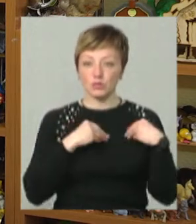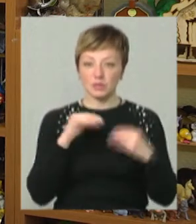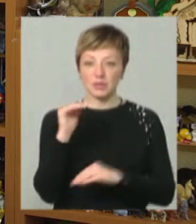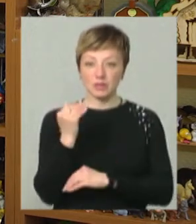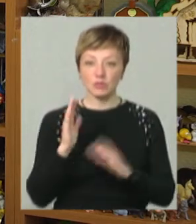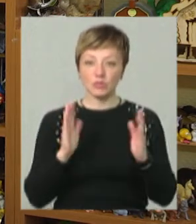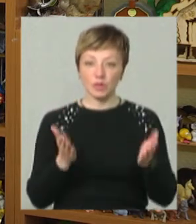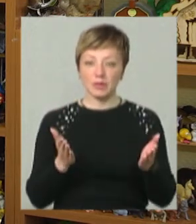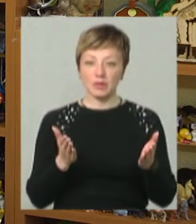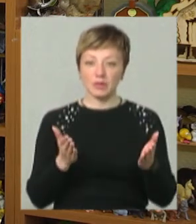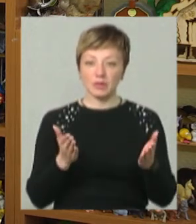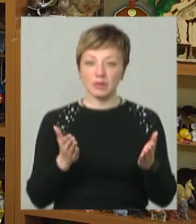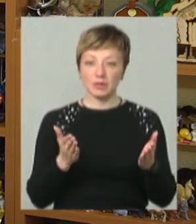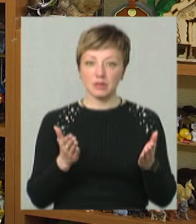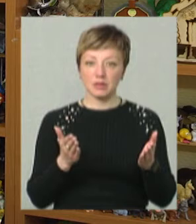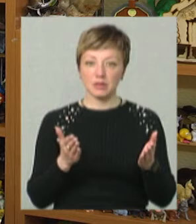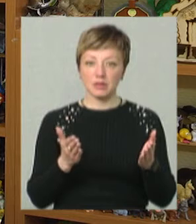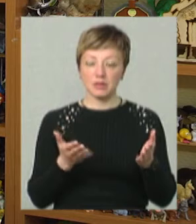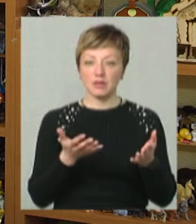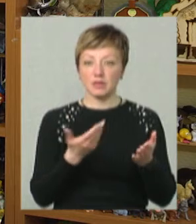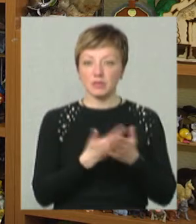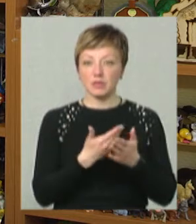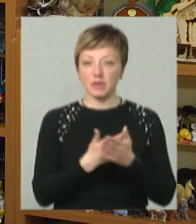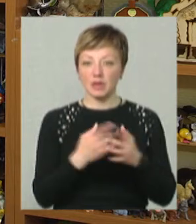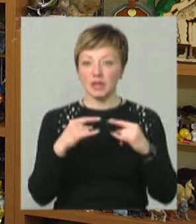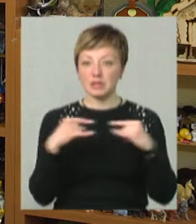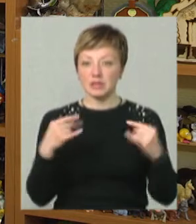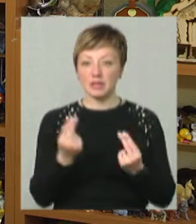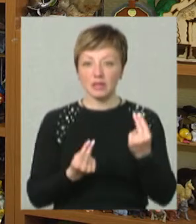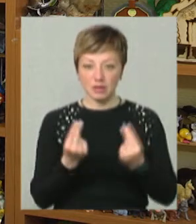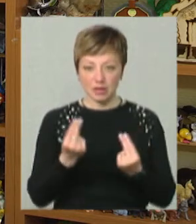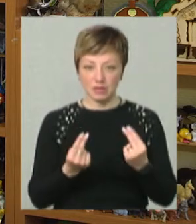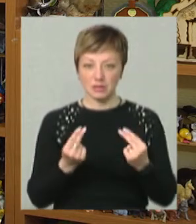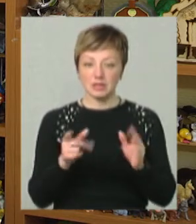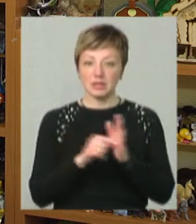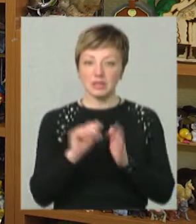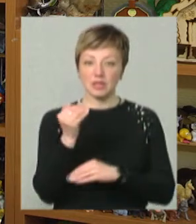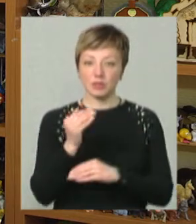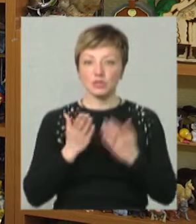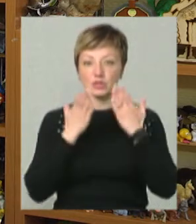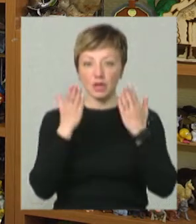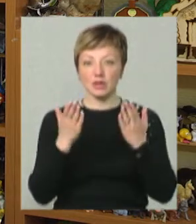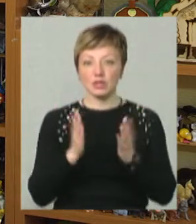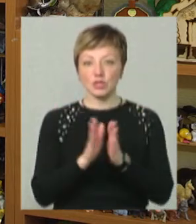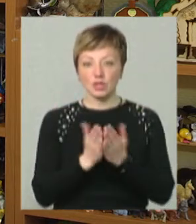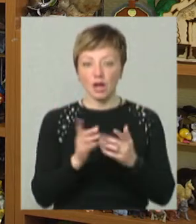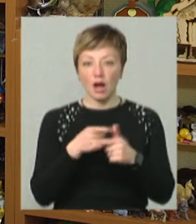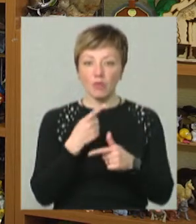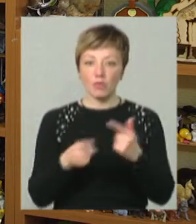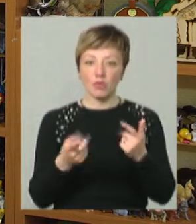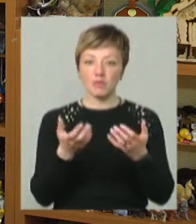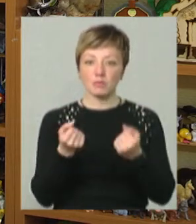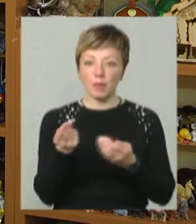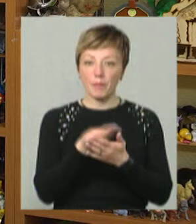дитиною будемо, наприклад, візьмемо настольну гру і пограємо з дитиною або почитаємо з нею книжку, або навіть